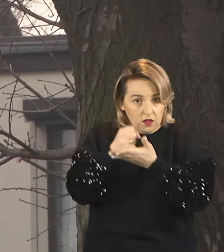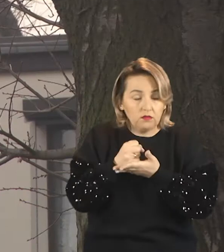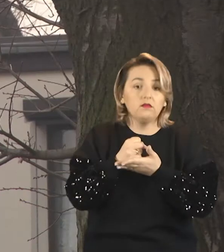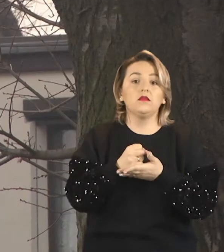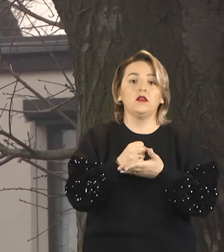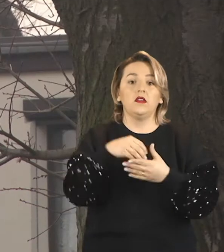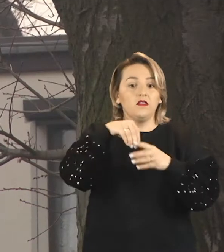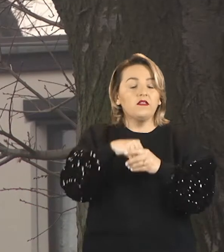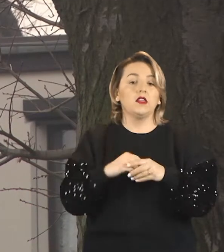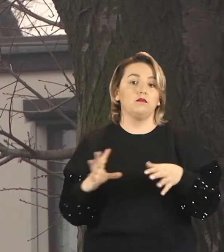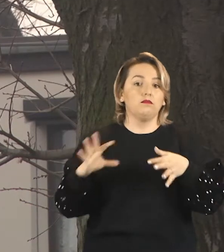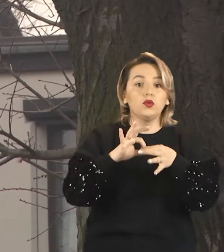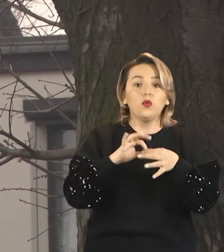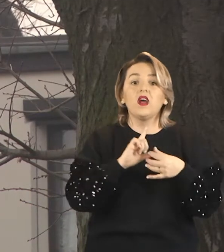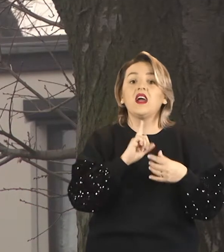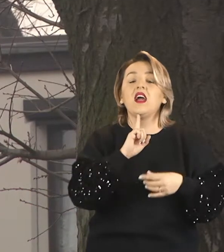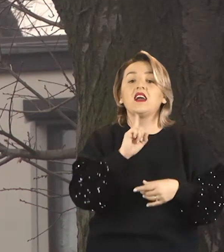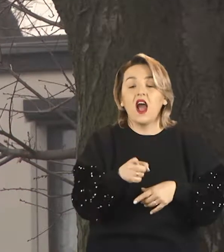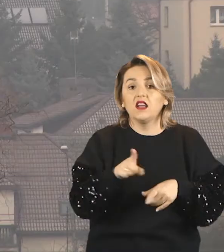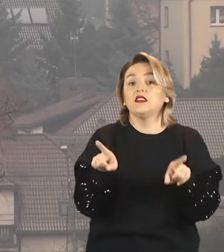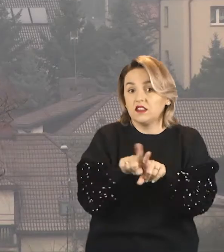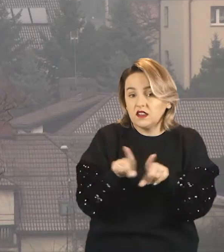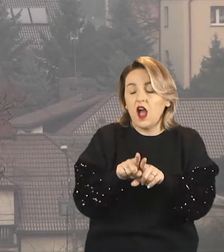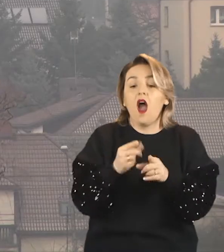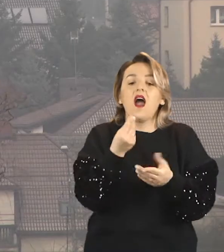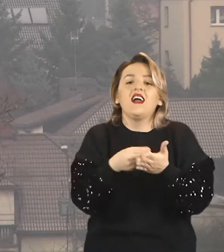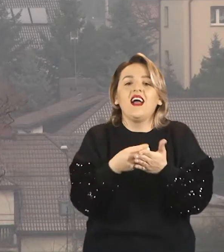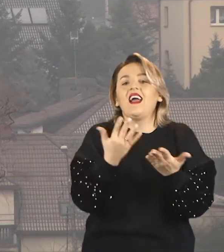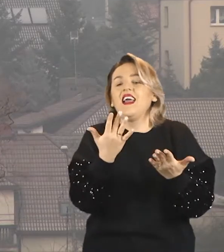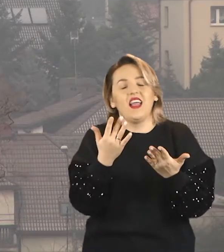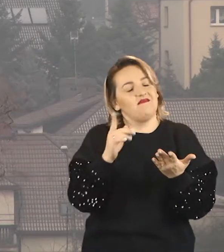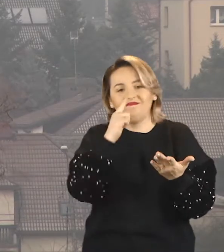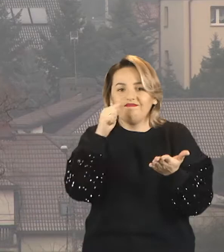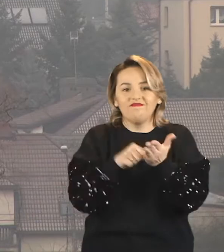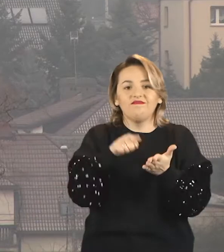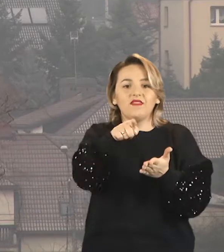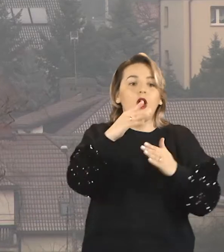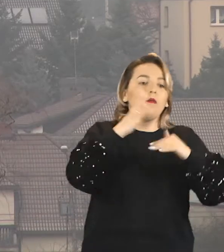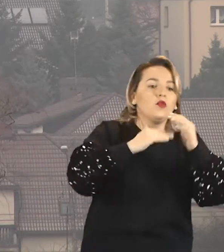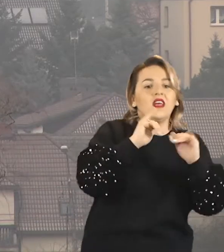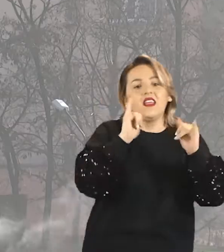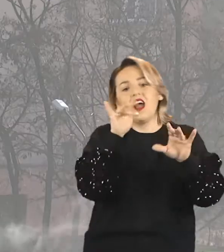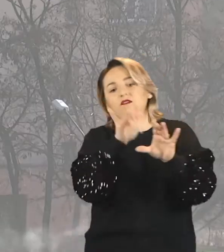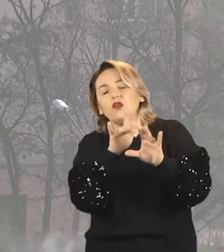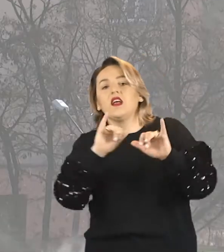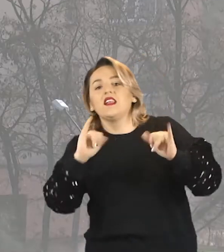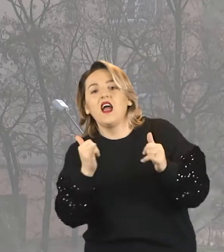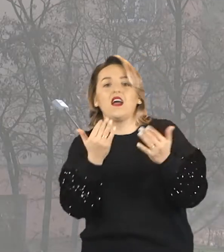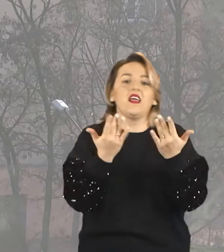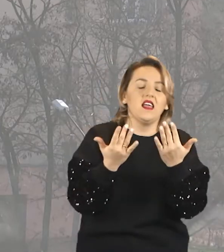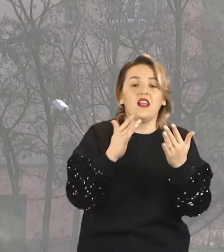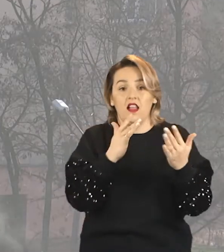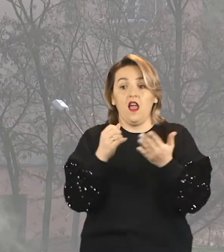możliwość pozyskania środków do stworzenia przyłącza gazu. Kwota dotacji zależna jest od tego, jakie jest źródło ciepła i w jakim budynku